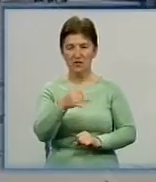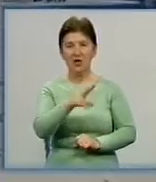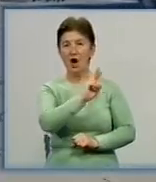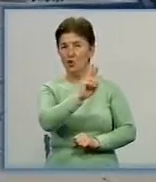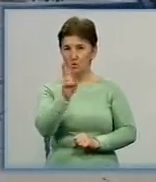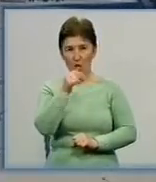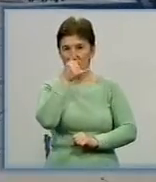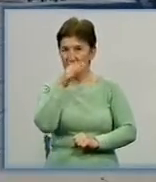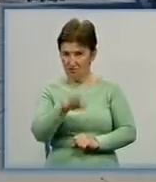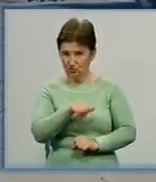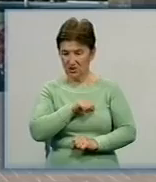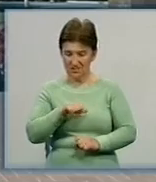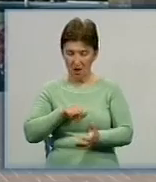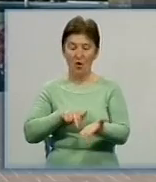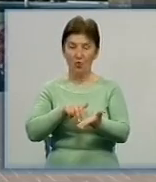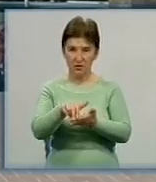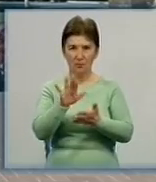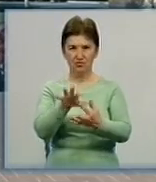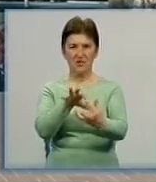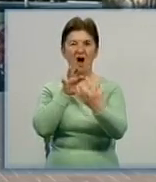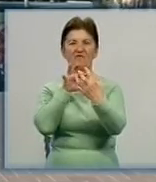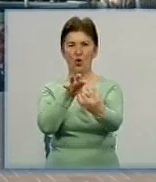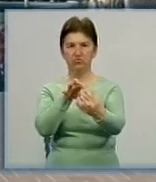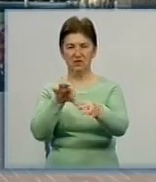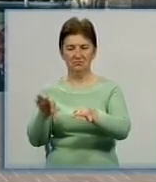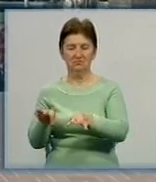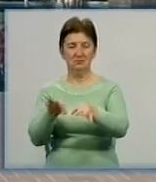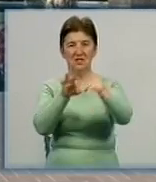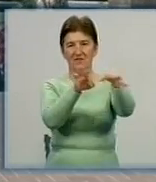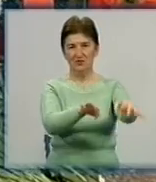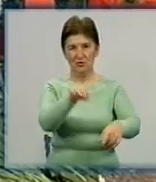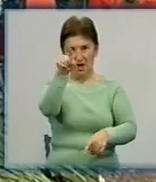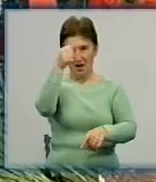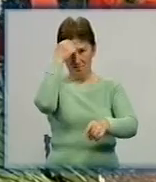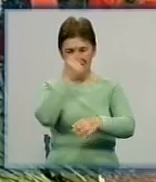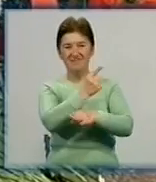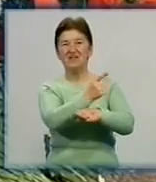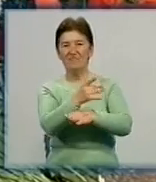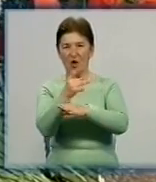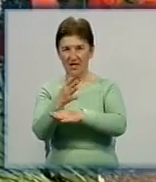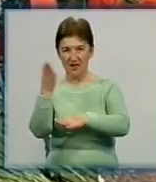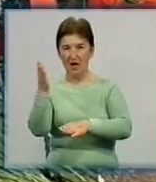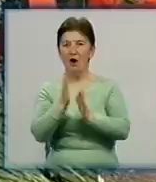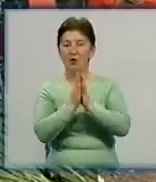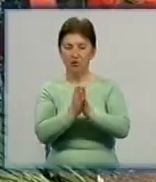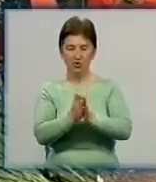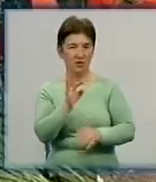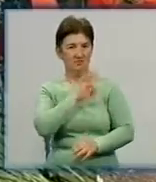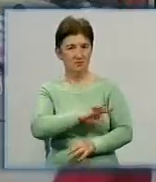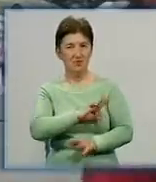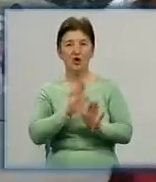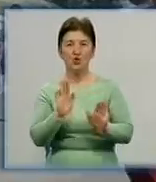валів, відвезуть автобусами. Там відбудеться покладання квітів до меморіалу загиблим солдатам. Учасники входи просять використовувати виключно